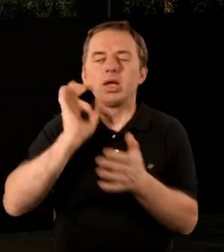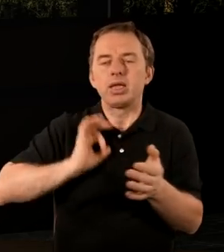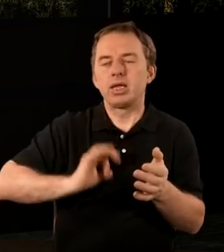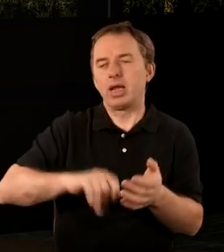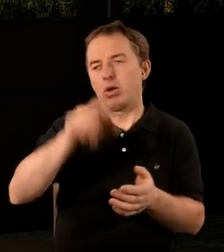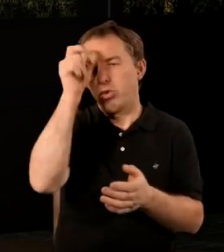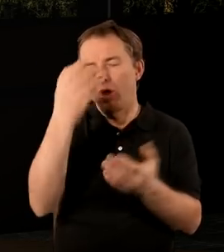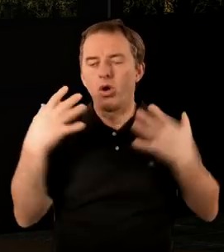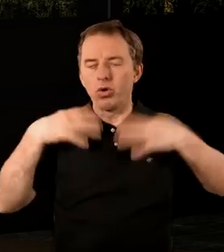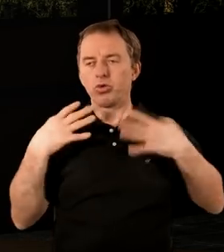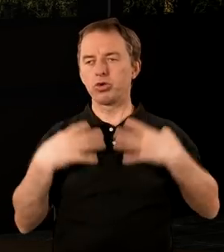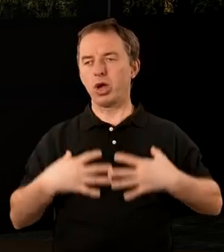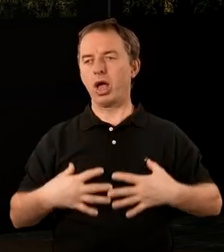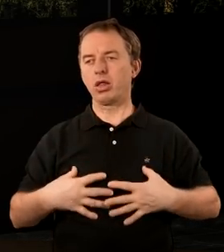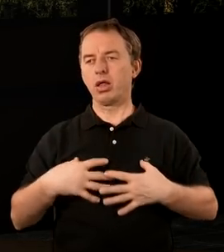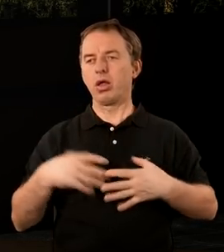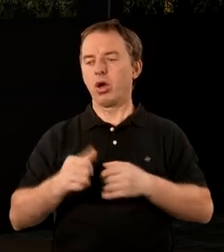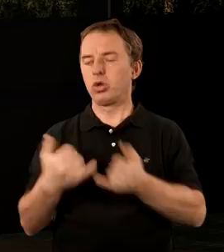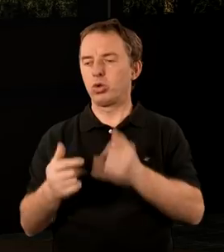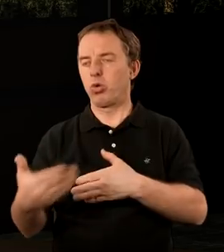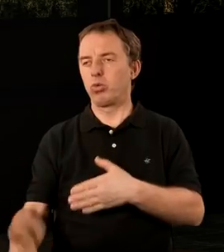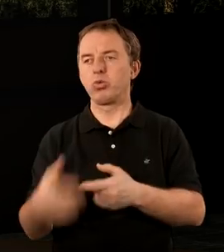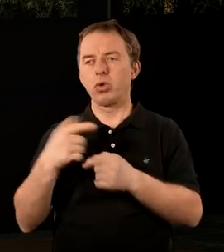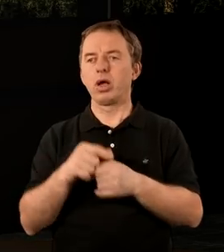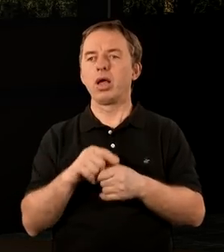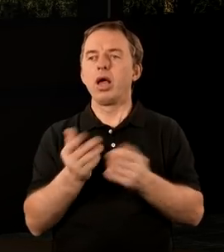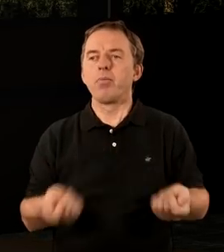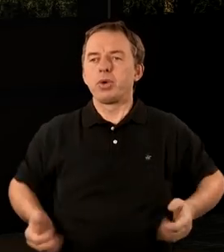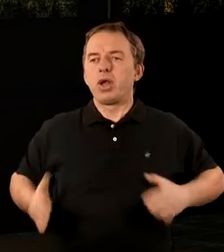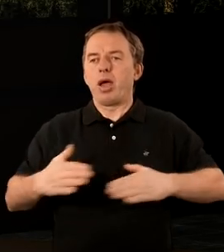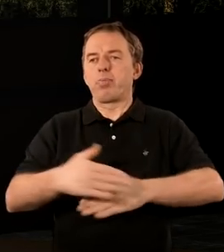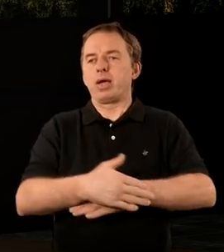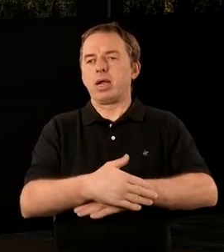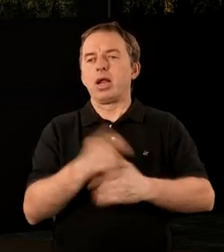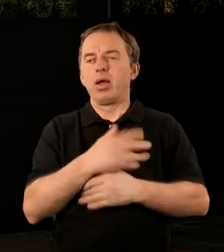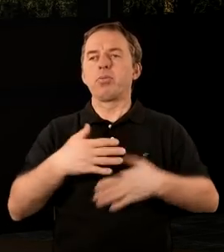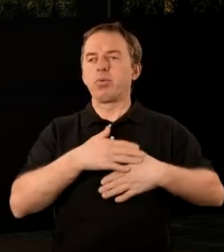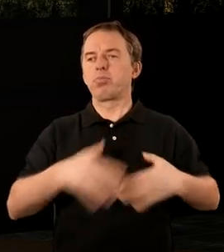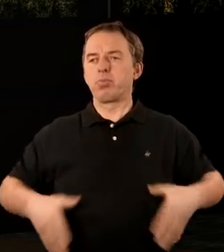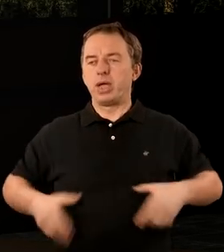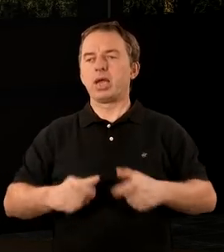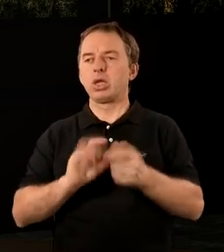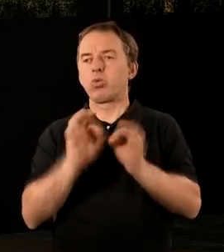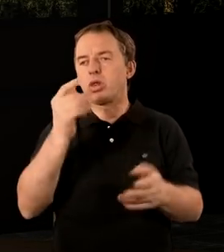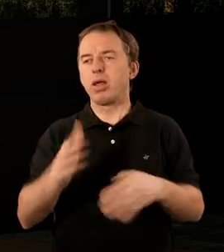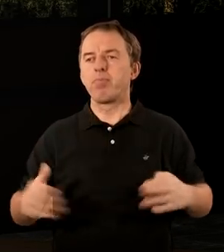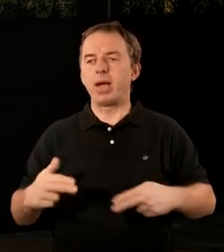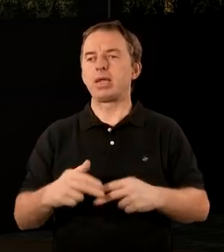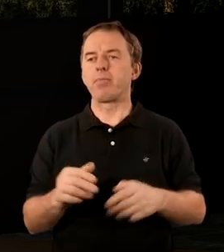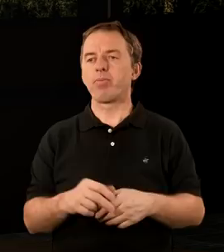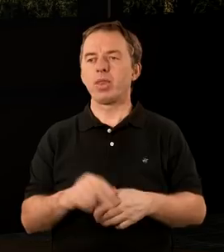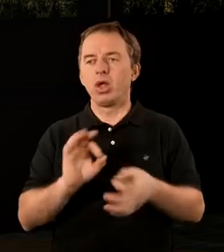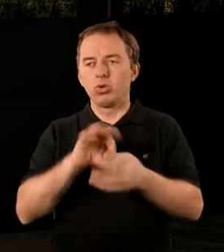do syna człowieczego, odzianego w szatę, do stóp długą i przepasanego przez pierś złotym pasem.